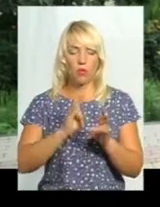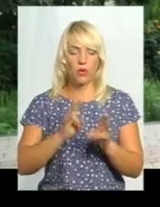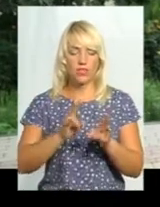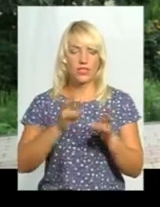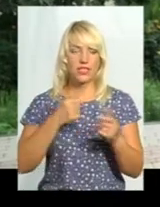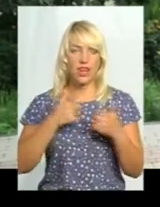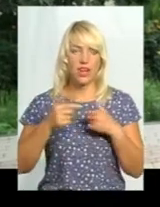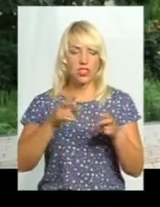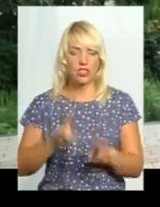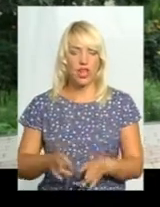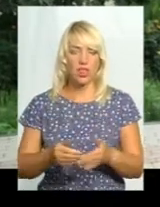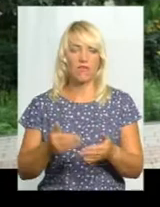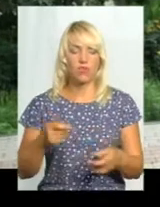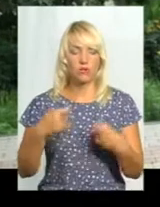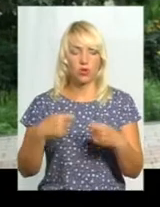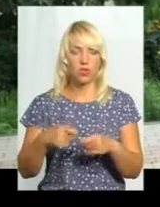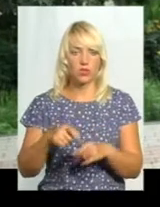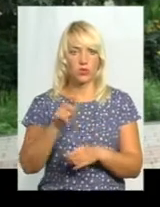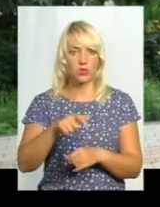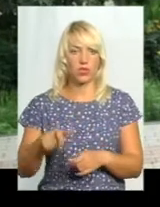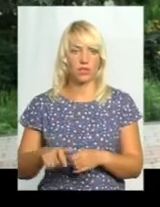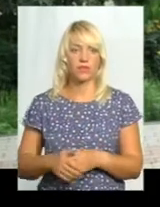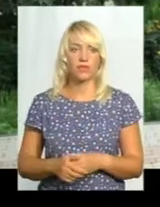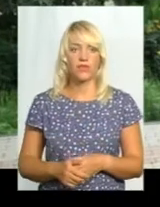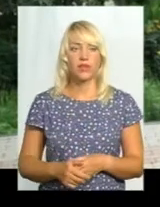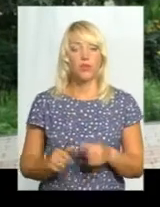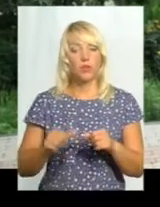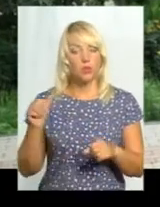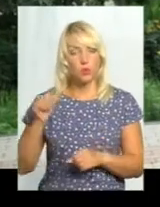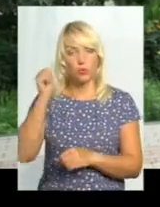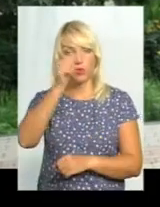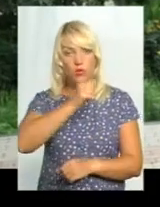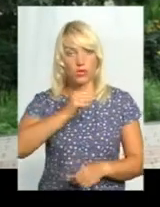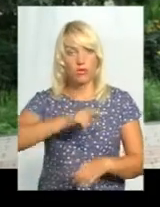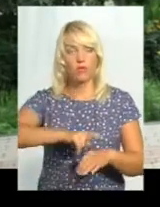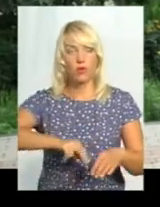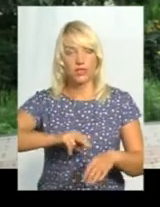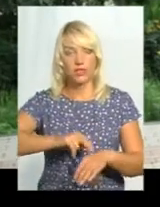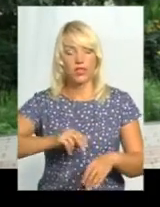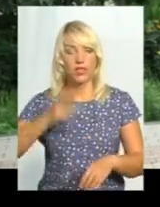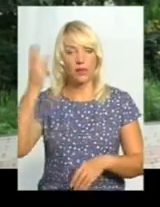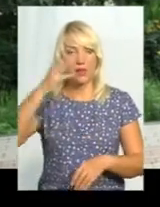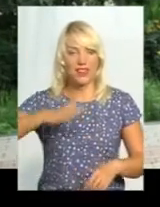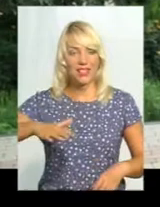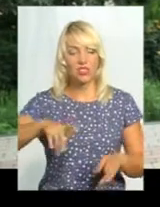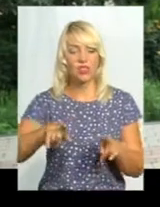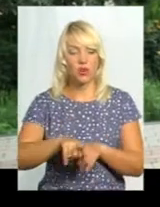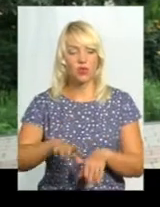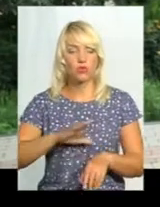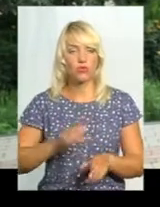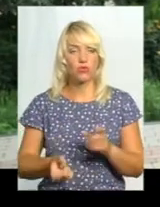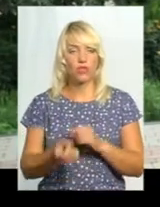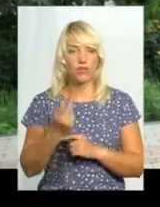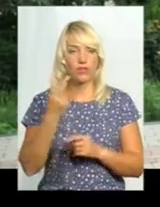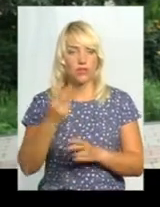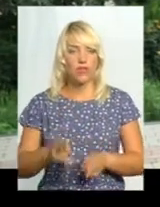із наданням усіх видів допомоги. В минулому році поліцією Хмельниччини було виявлено також два злочини,